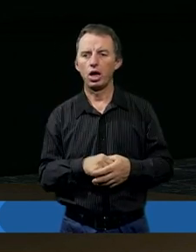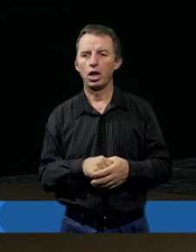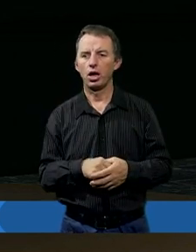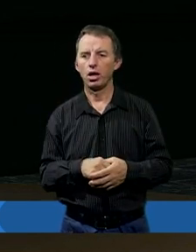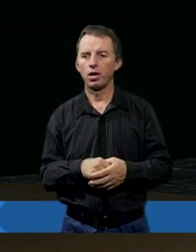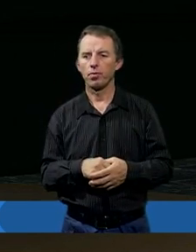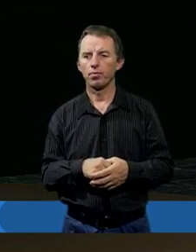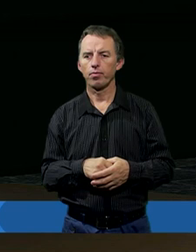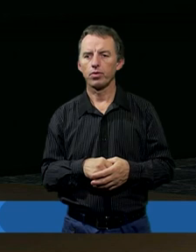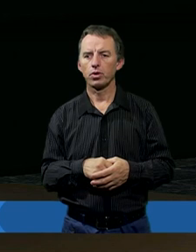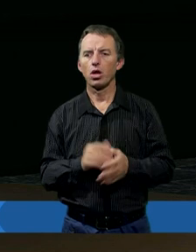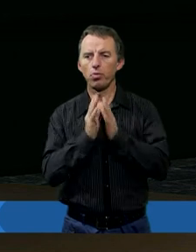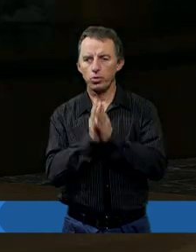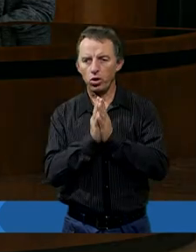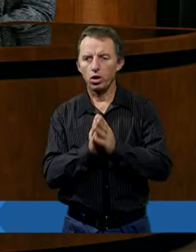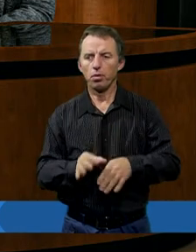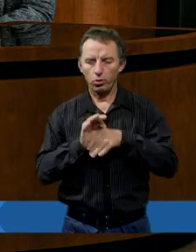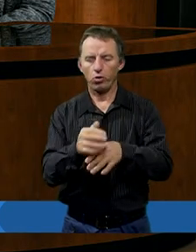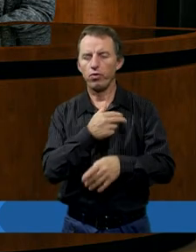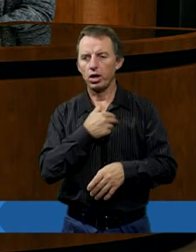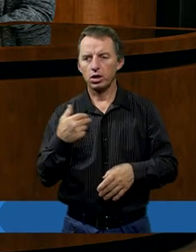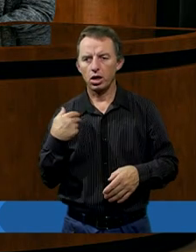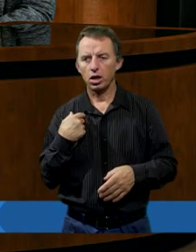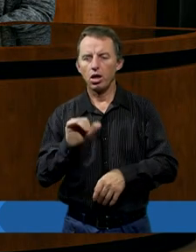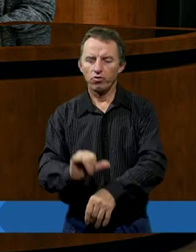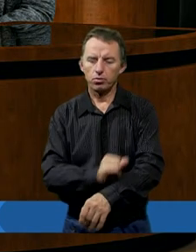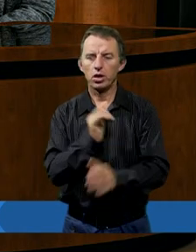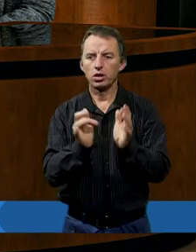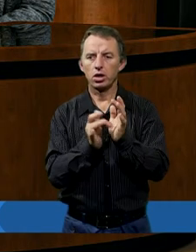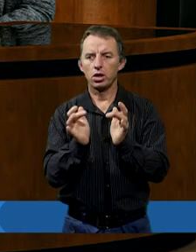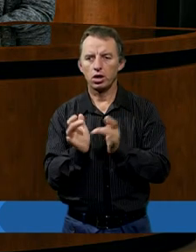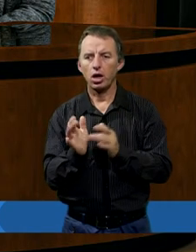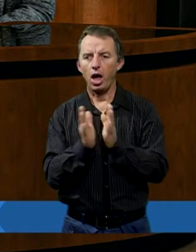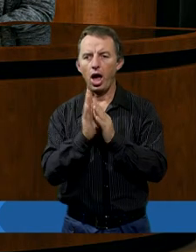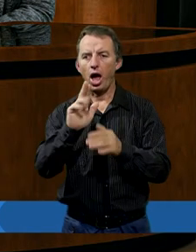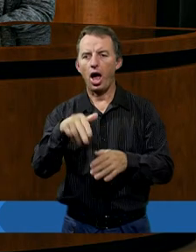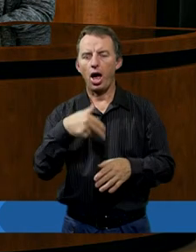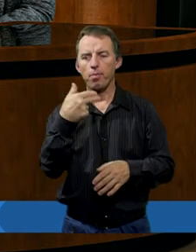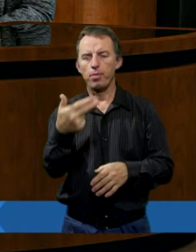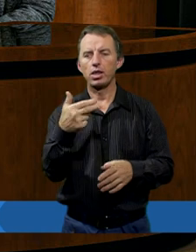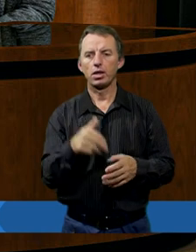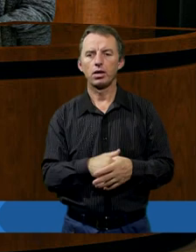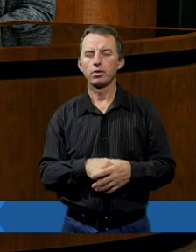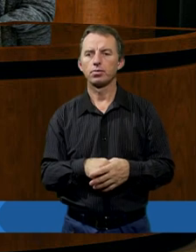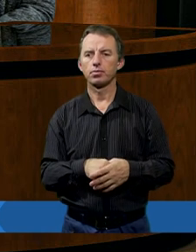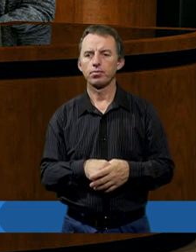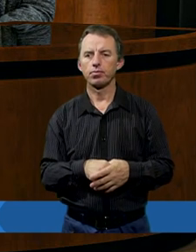życiowe. Prosimy prowadzić nas w imieniu Jezusa. Amen. Amen.